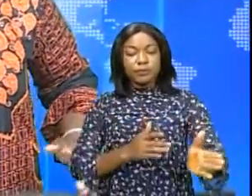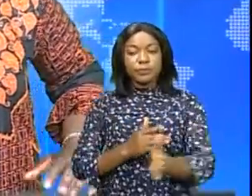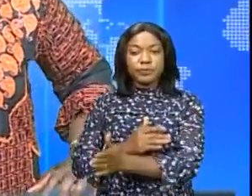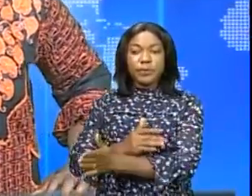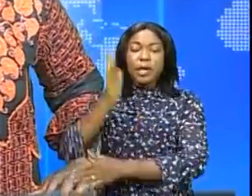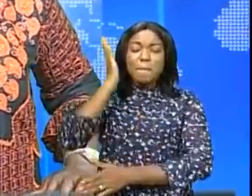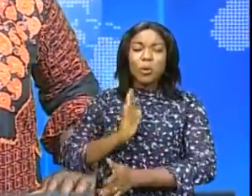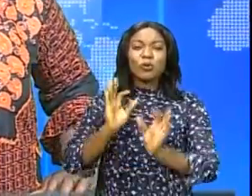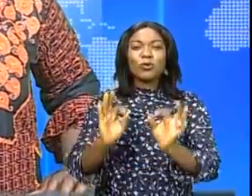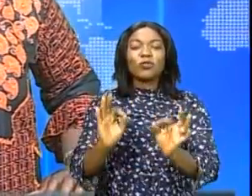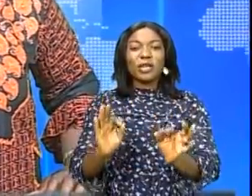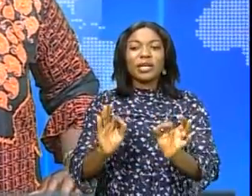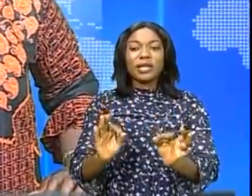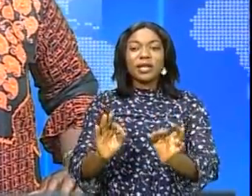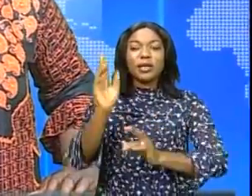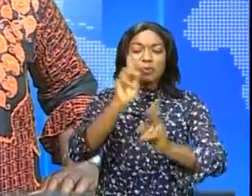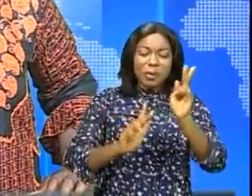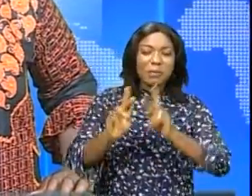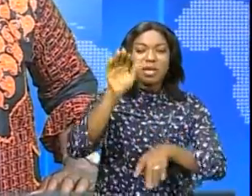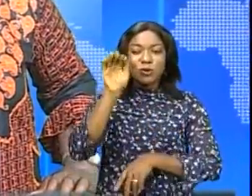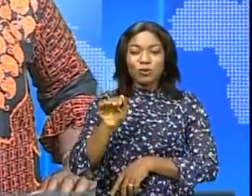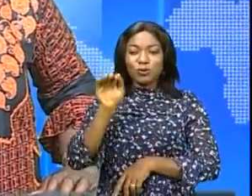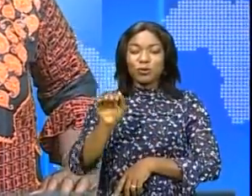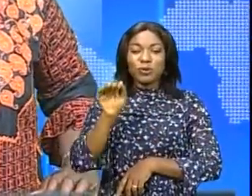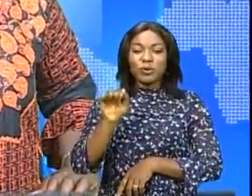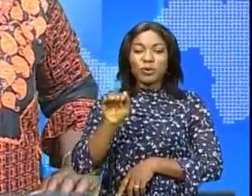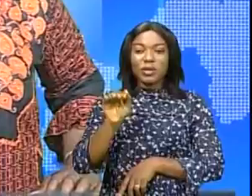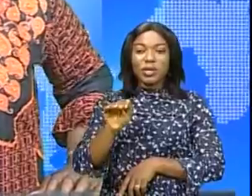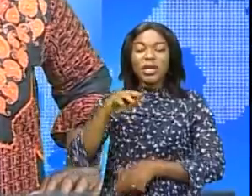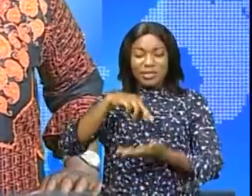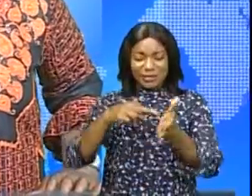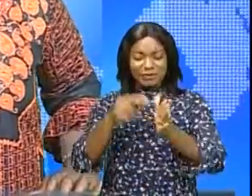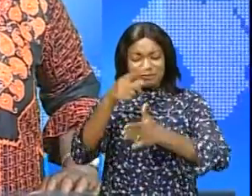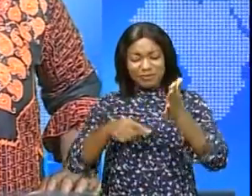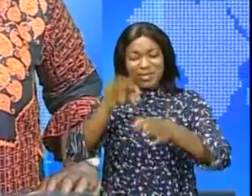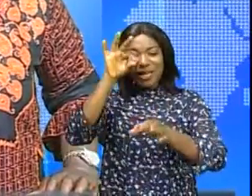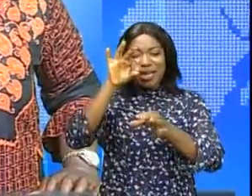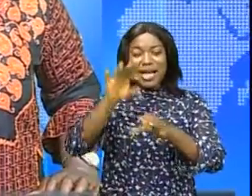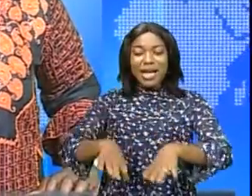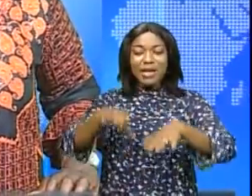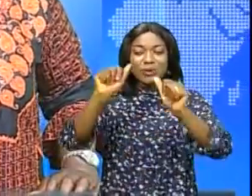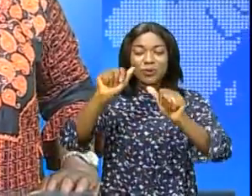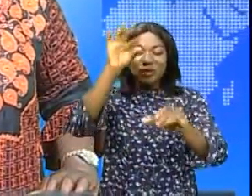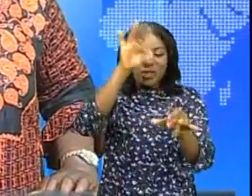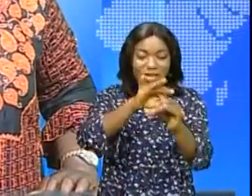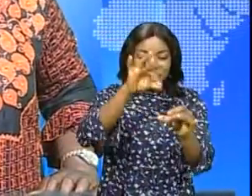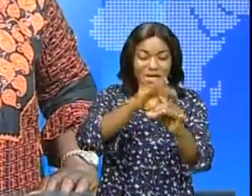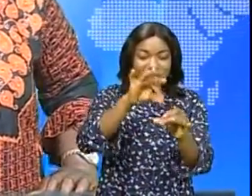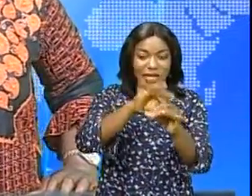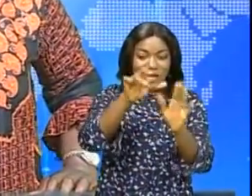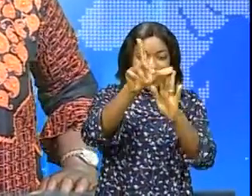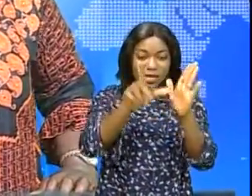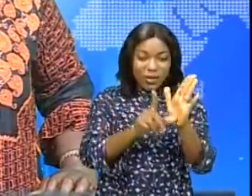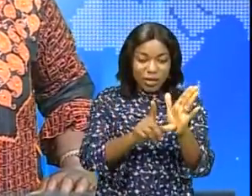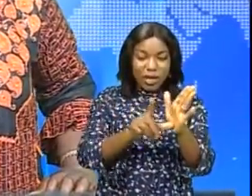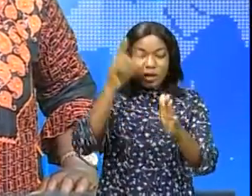Bonne nouvelle pour les peuples autochtones pygmés. s'agit de l'adoption de la loi sur la protection des peuples autochtones pygmés